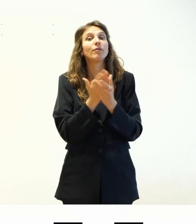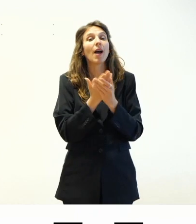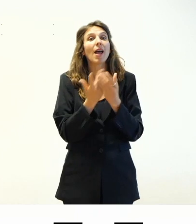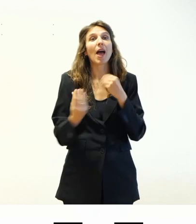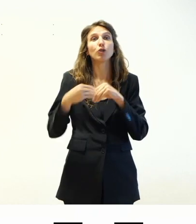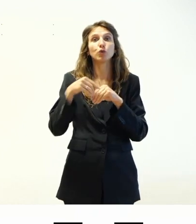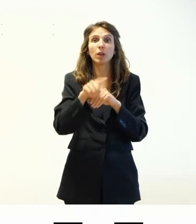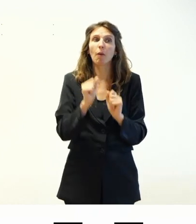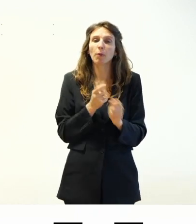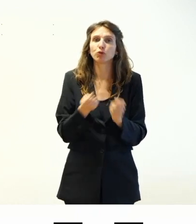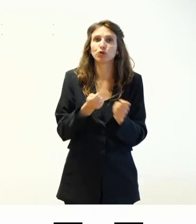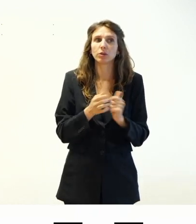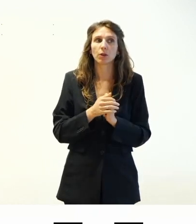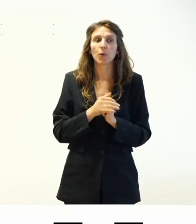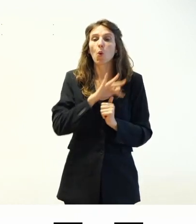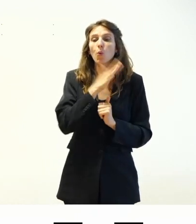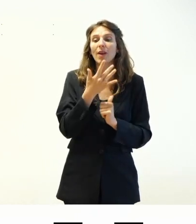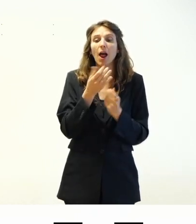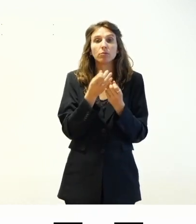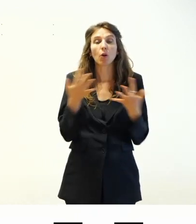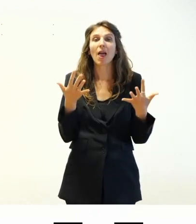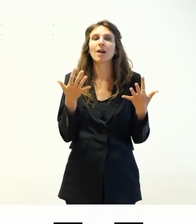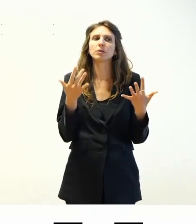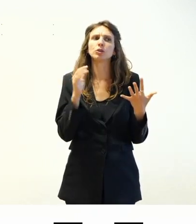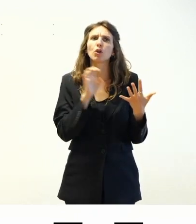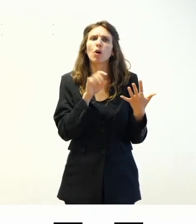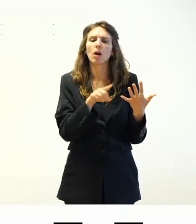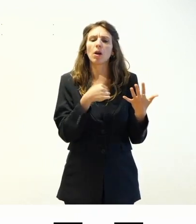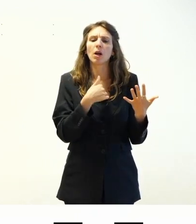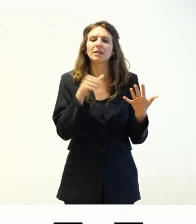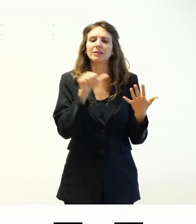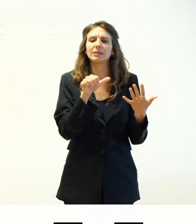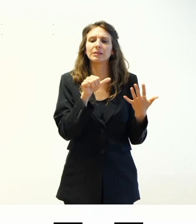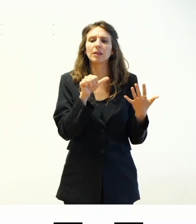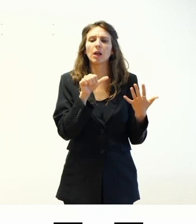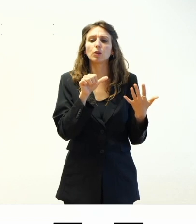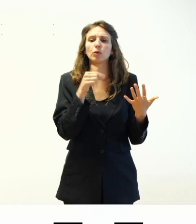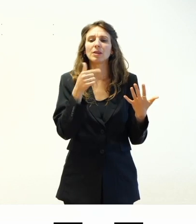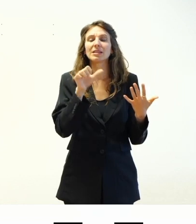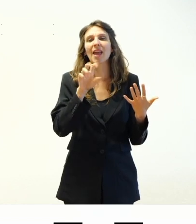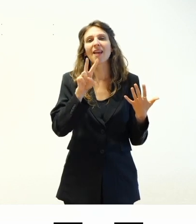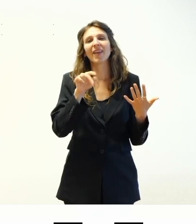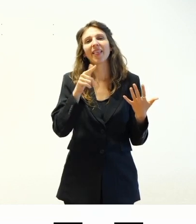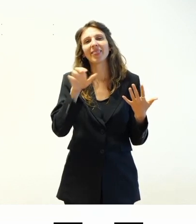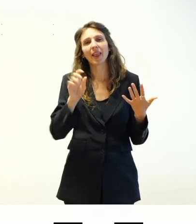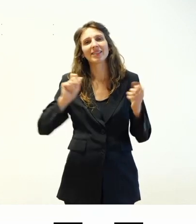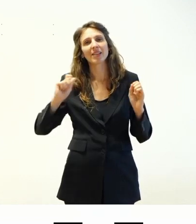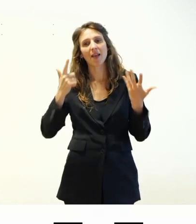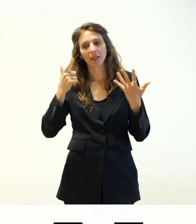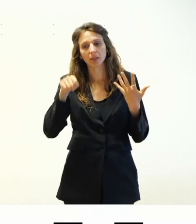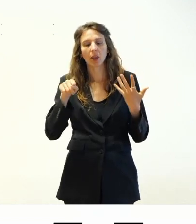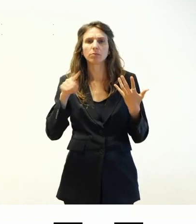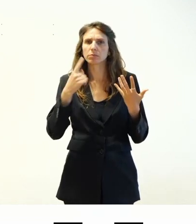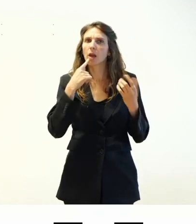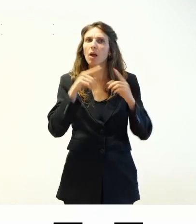qui vi faccio un esempio di tema classico a cui sono molto legato che è 2017 questo è il customizer di 2017 per cui nella colonna di